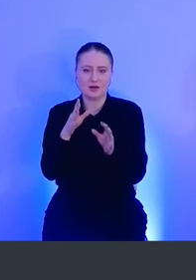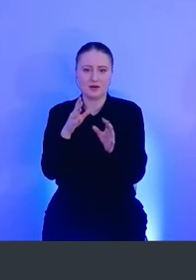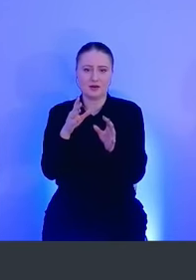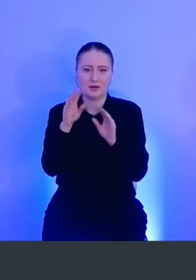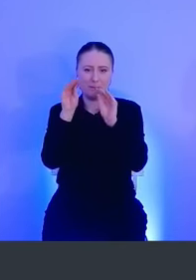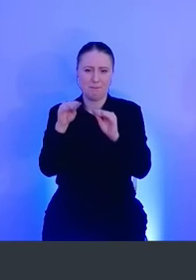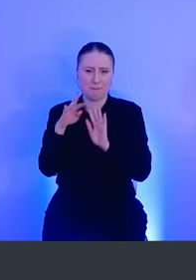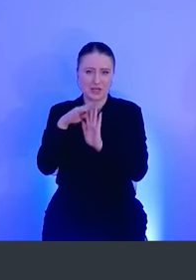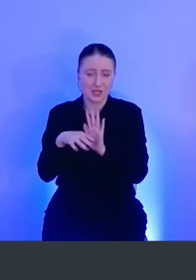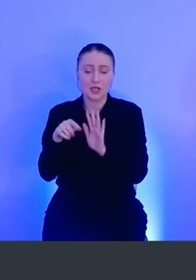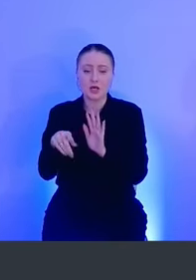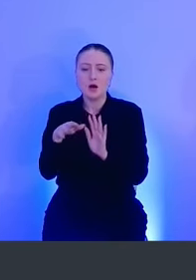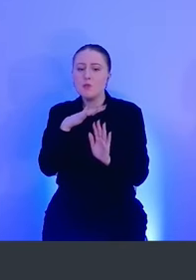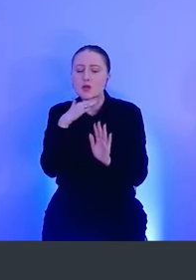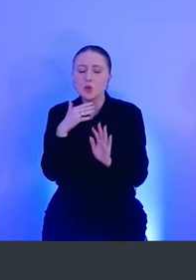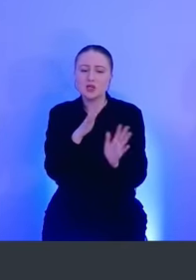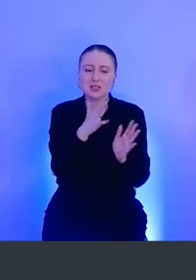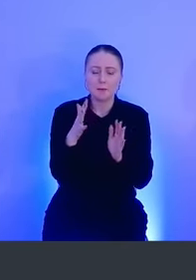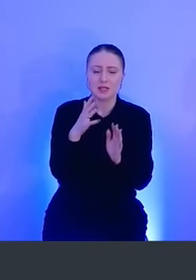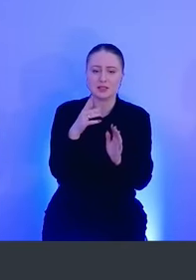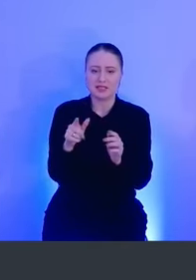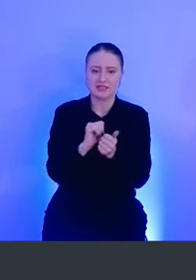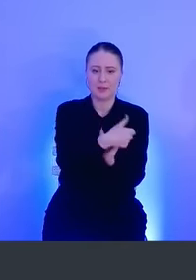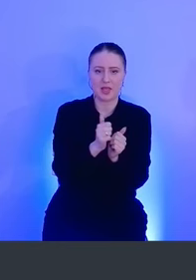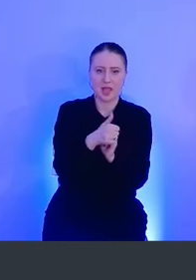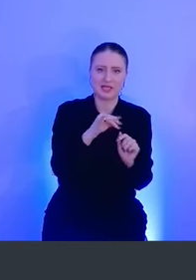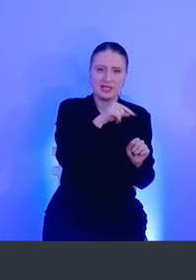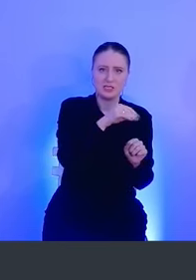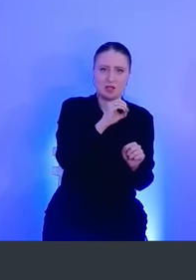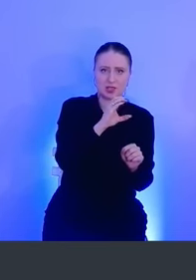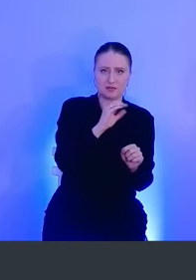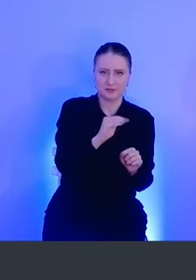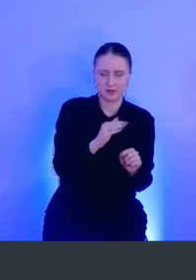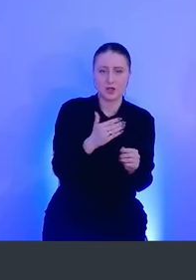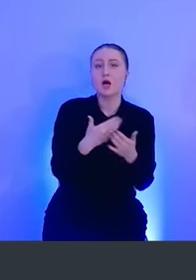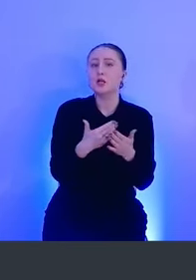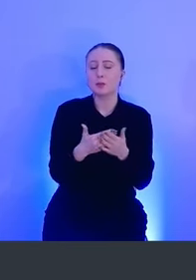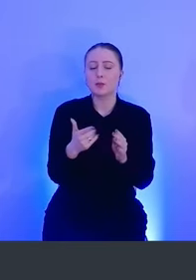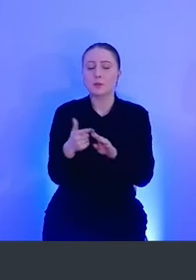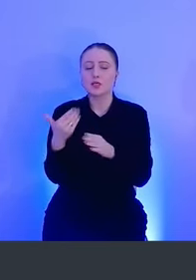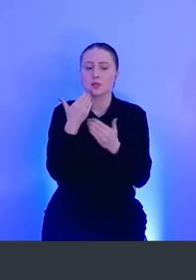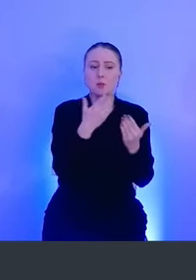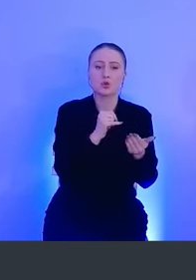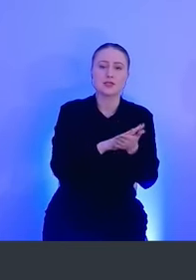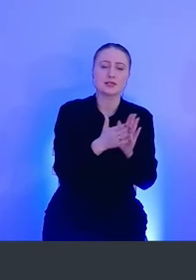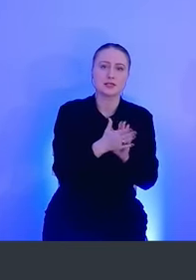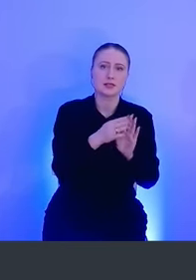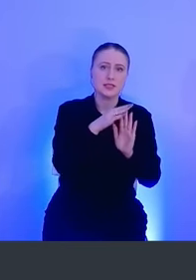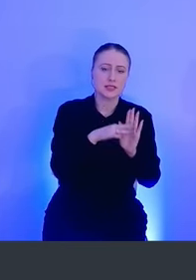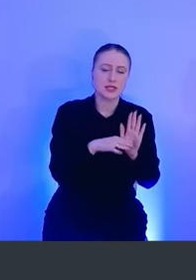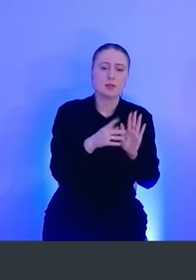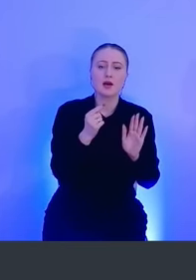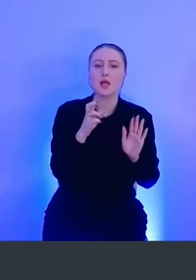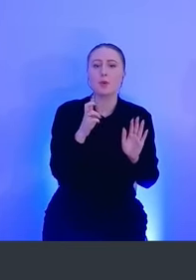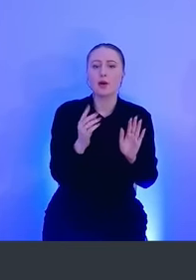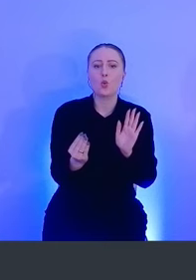очень многие типы событий из ESF. То есть, например, запрос на состояние системы, где